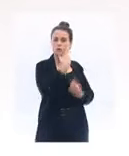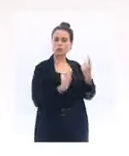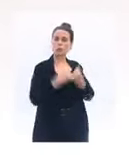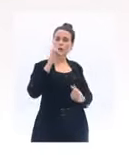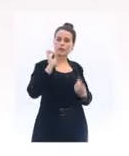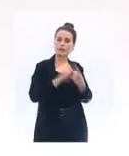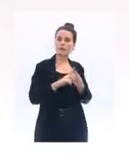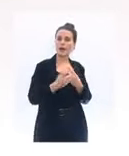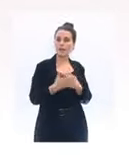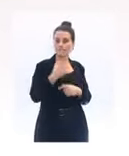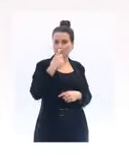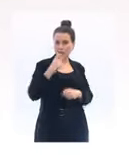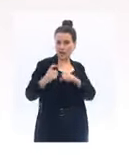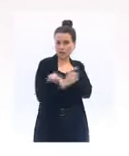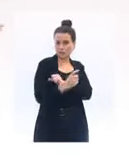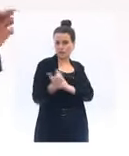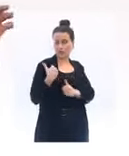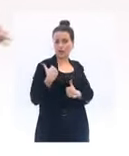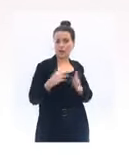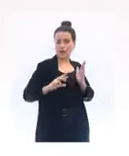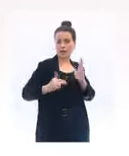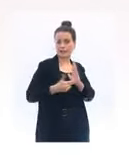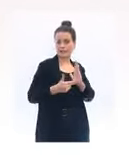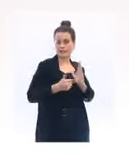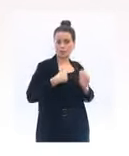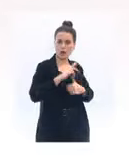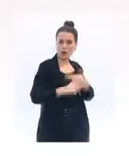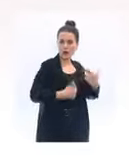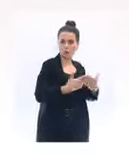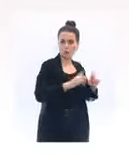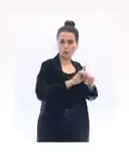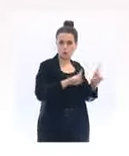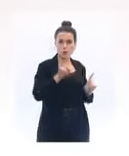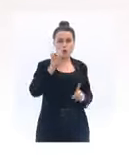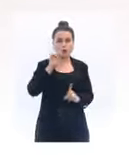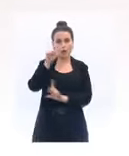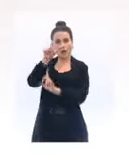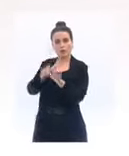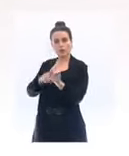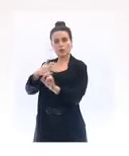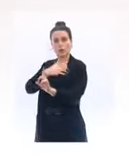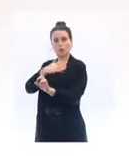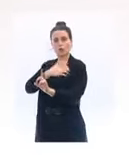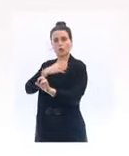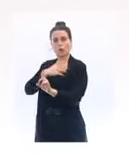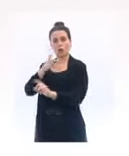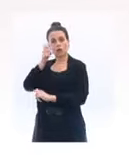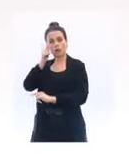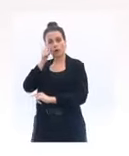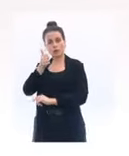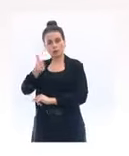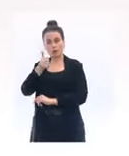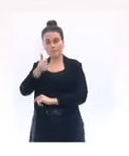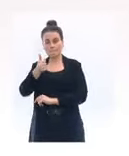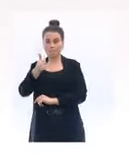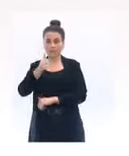à l'attentat de Nice. Le procureur de la République, procureur antiterroriste est seul habilité à s'exprimer, vous le